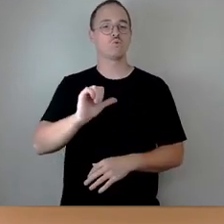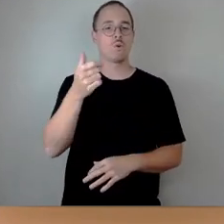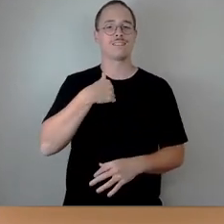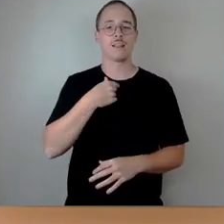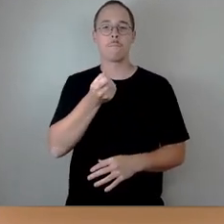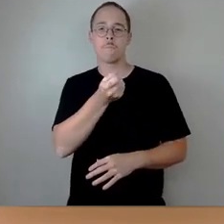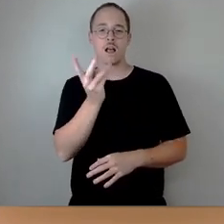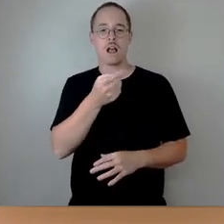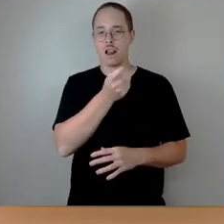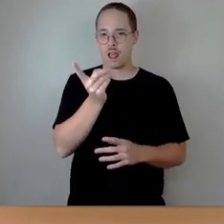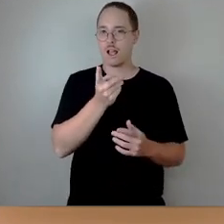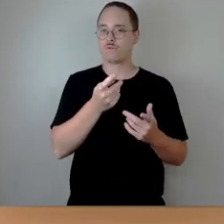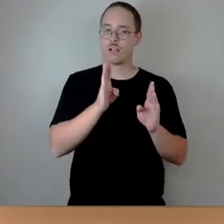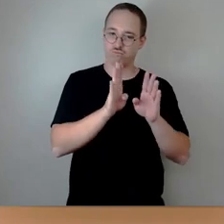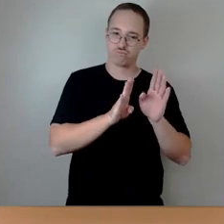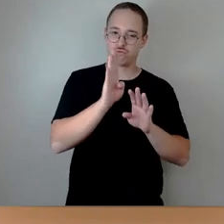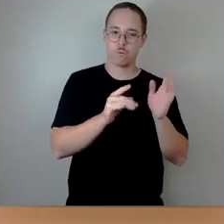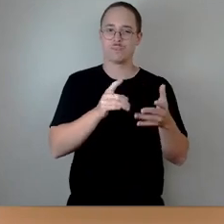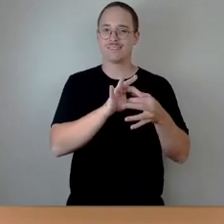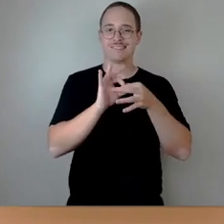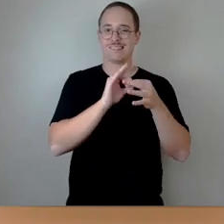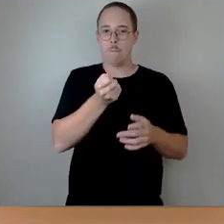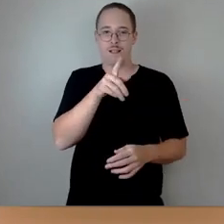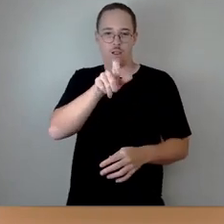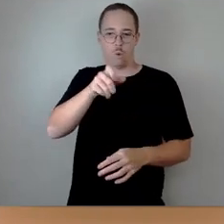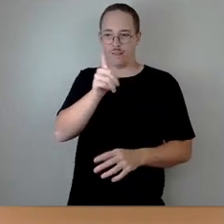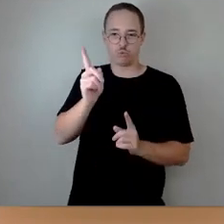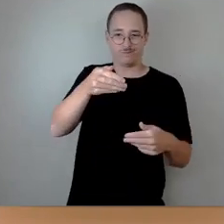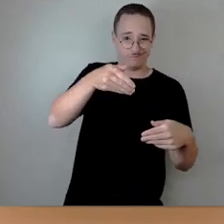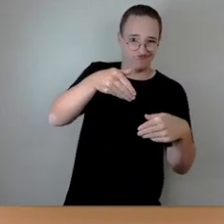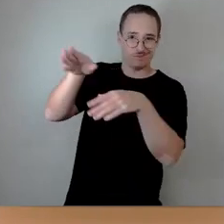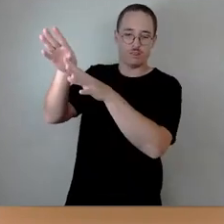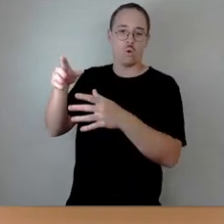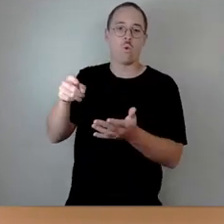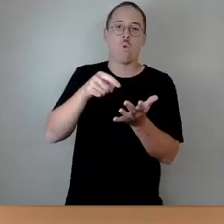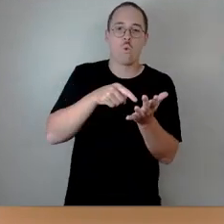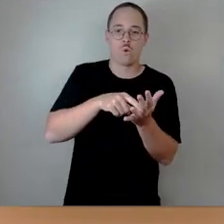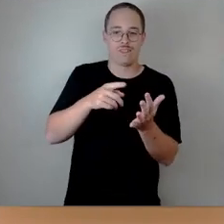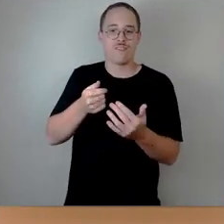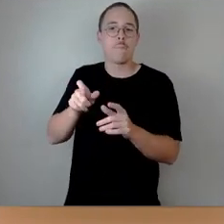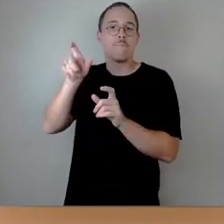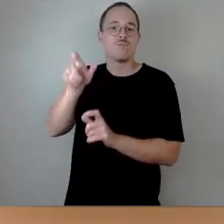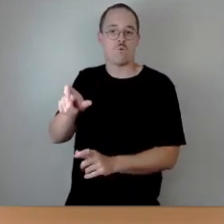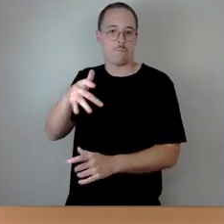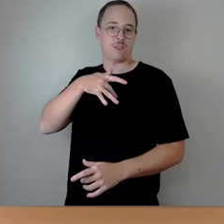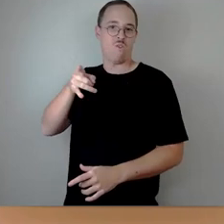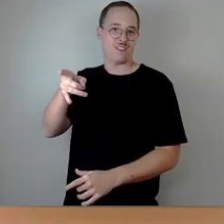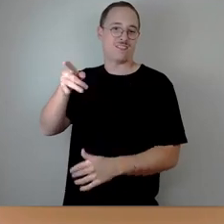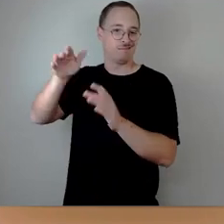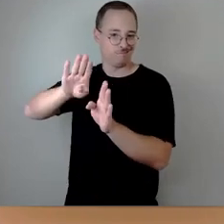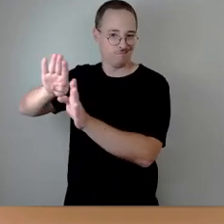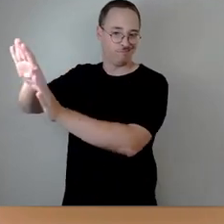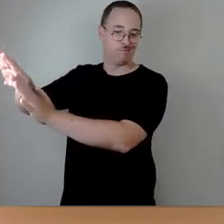die Unbefangenen dran nehme. Also beim Tagesordnungspunkt 14, heißt für Sie auch nicht